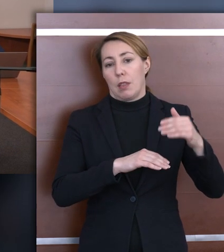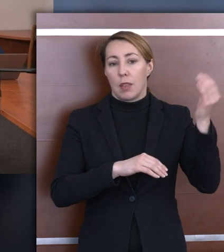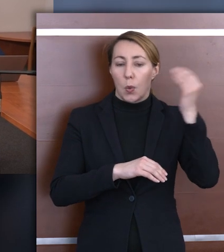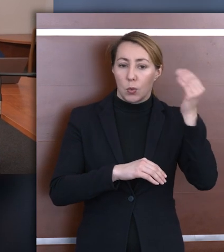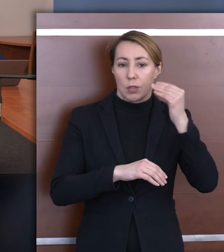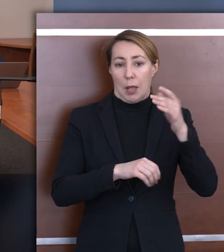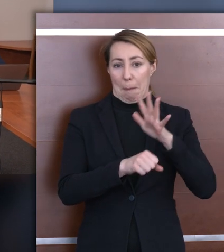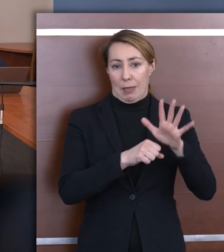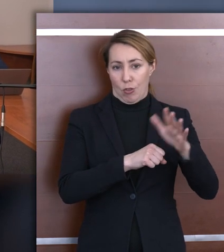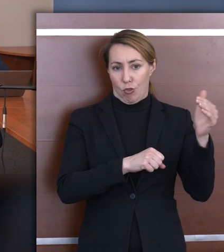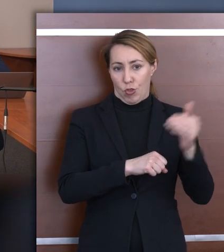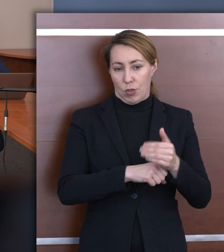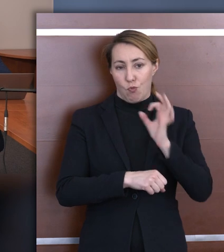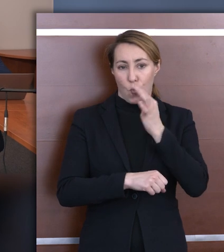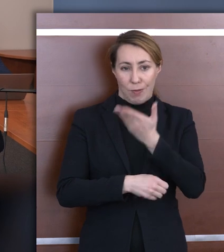ludzi,